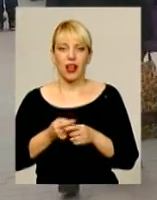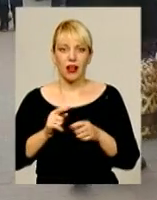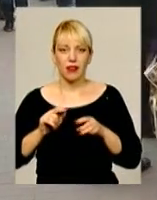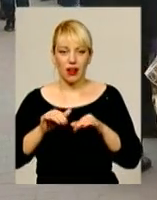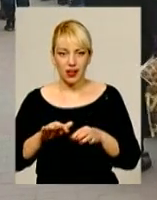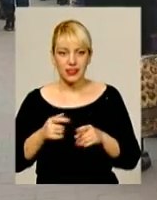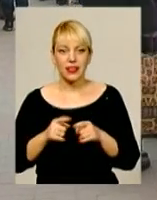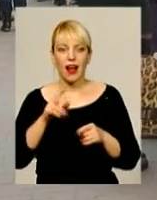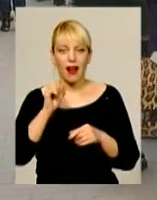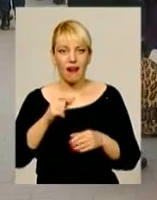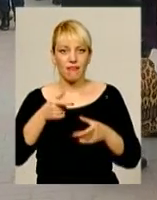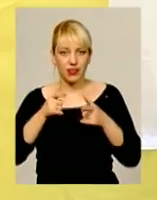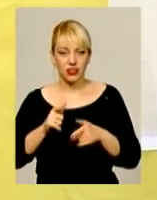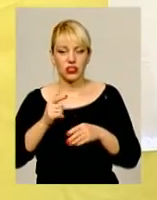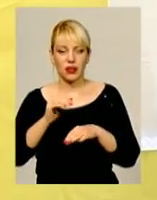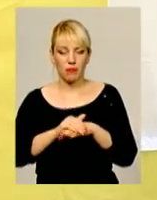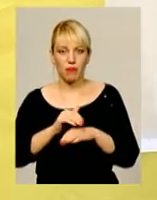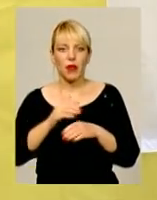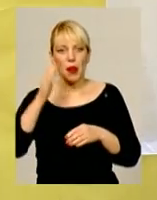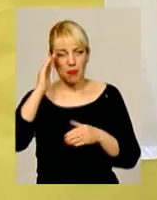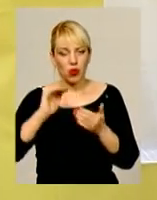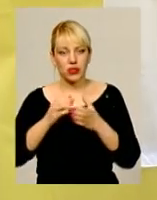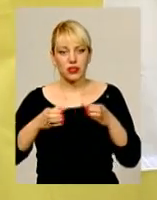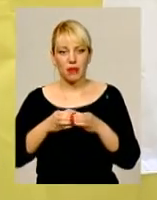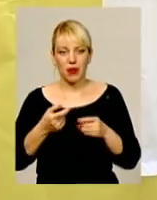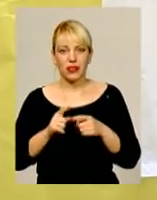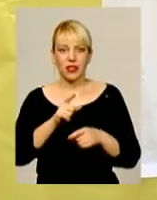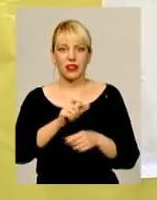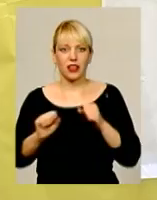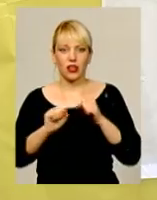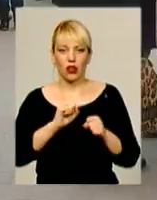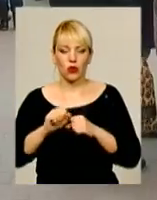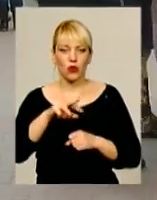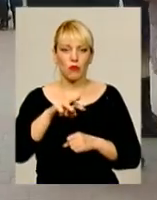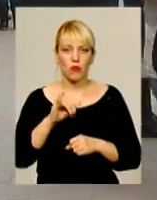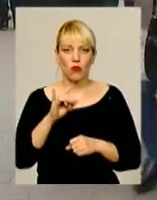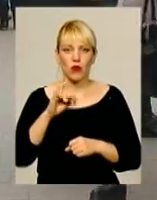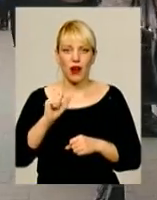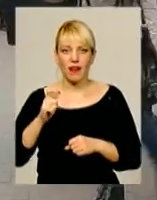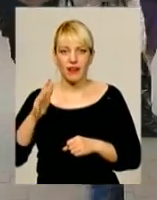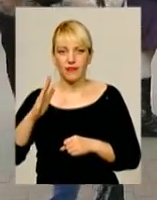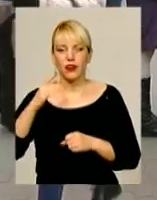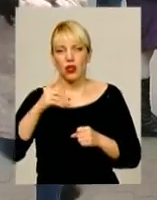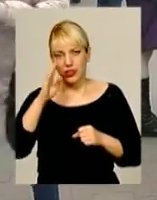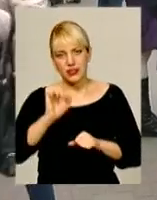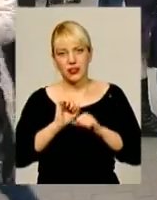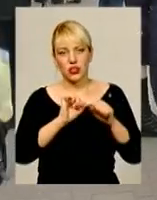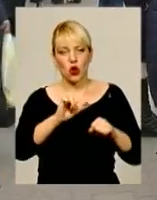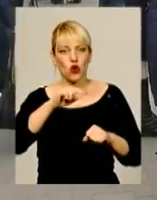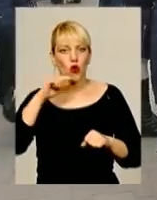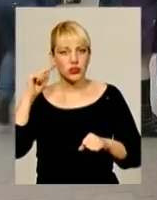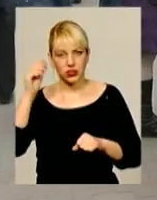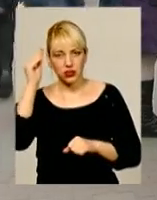довідки керує цією поліцилою нардеп та медіамагнат Євген Мураєв, відомий своєю проросійською позицією. Окрім